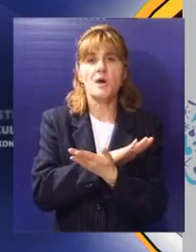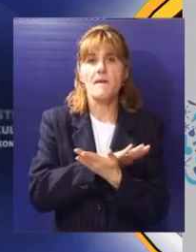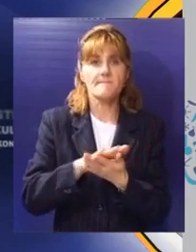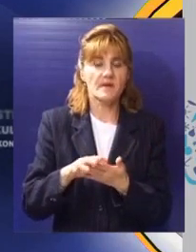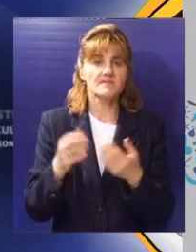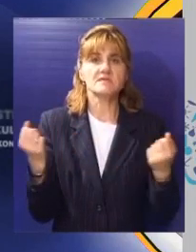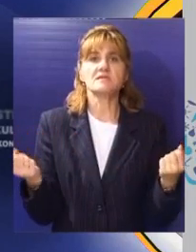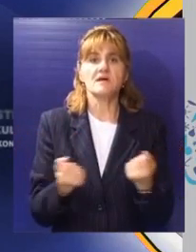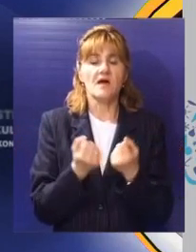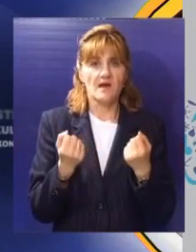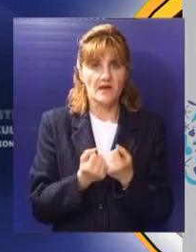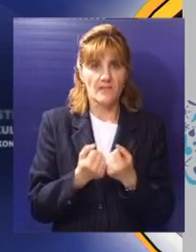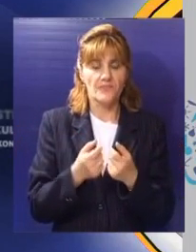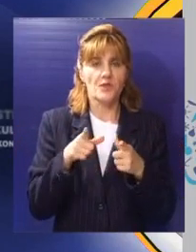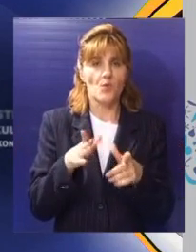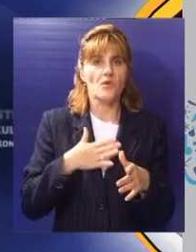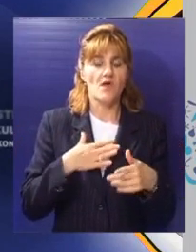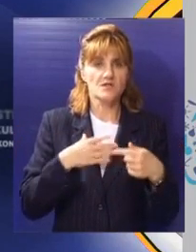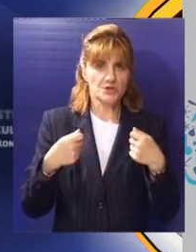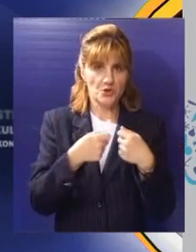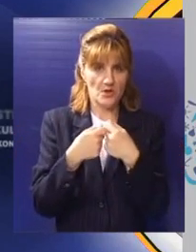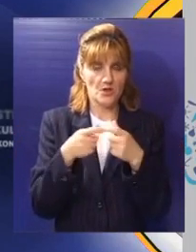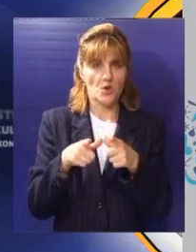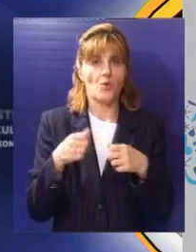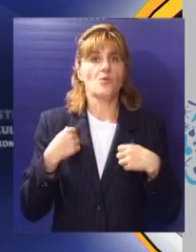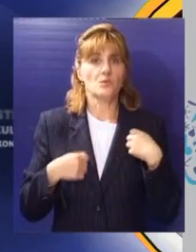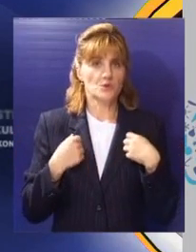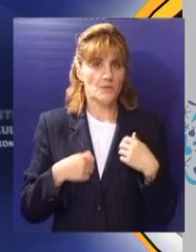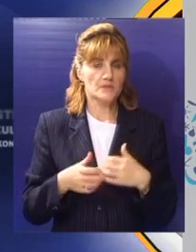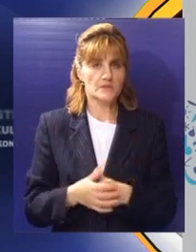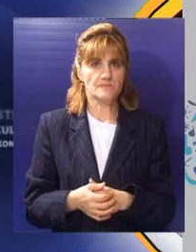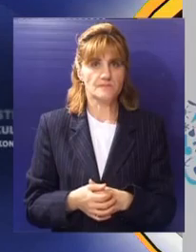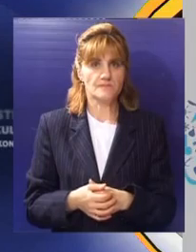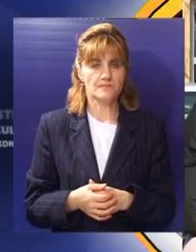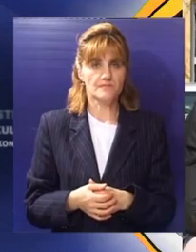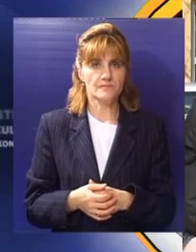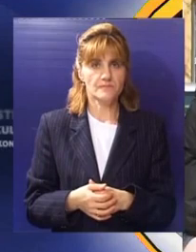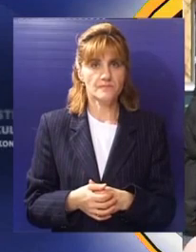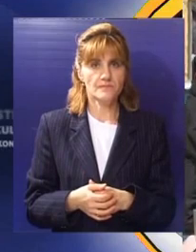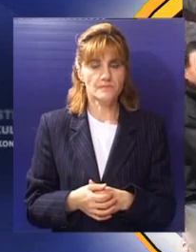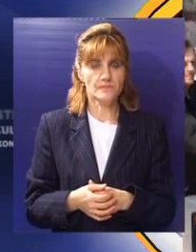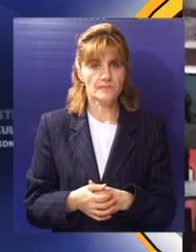besplatni početni trening u NAVAK načinale vozačkoj akademiji u Subotišku, pored Pećinaca.